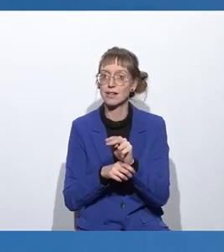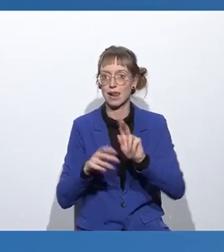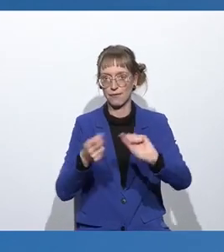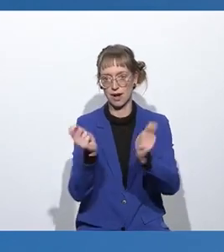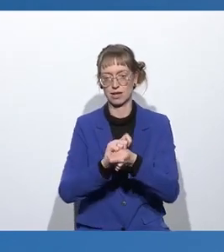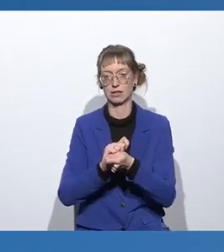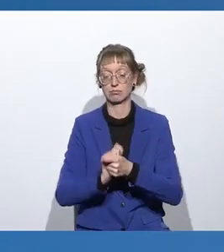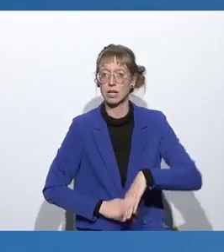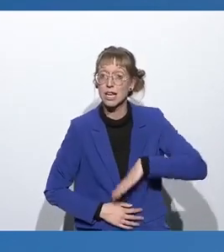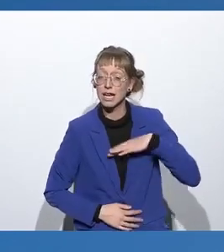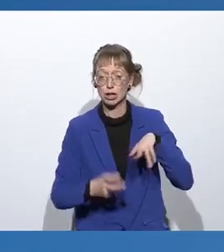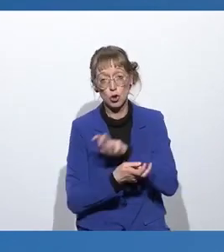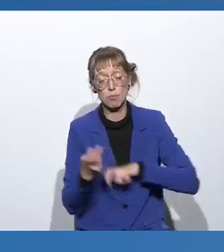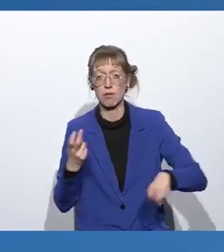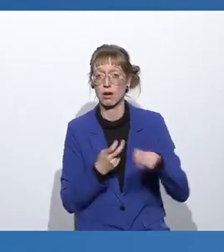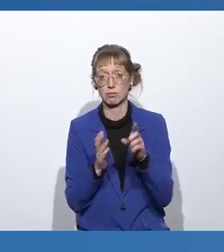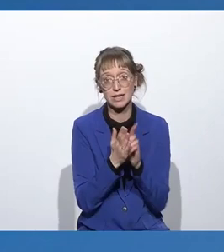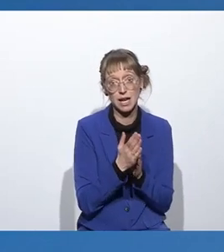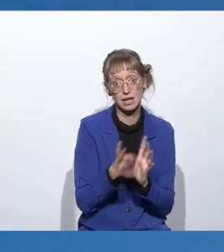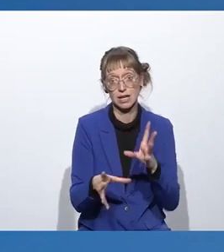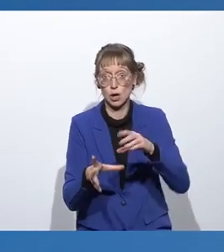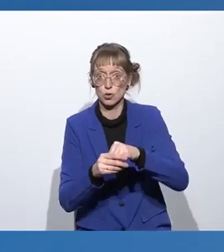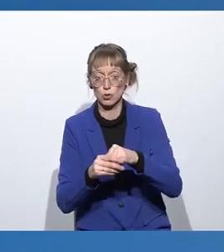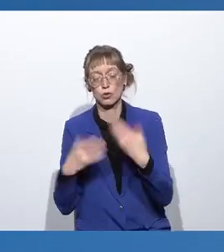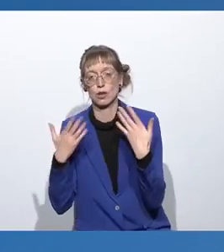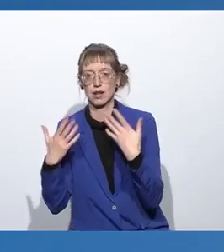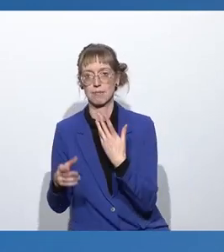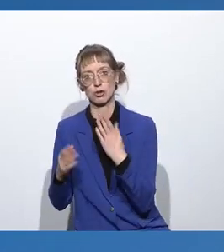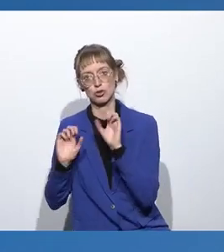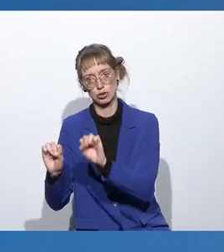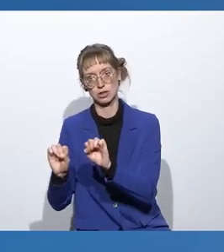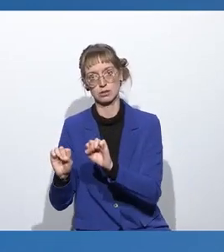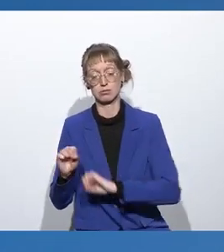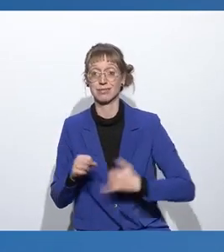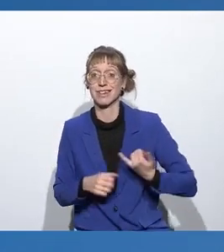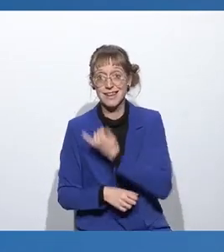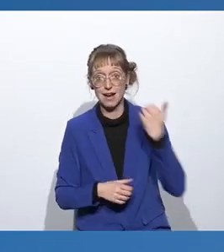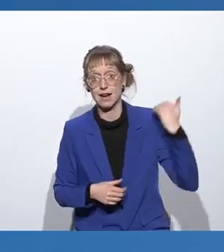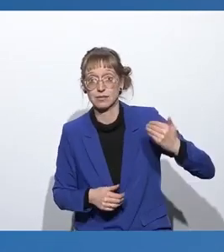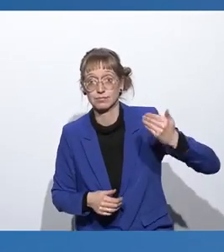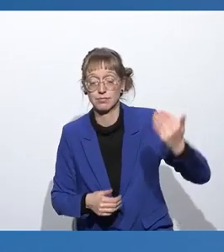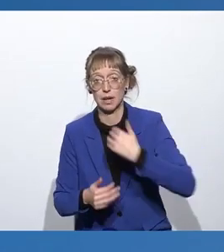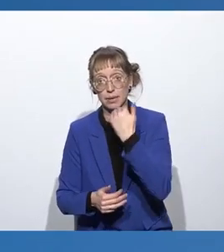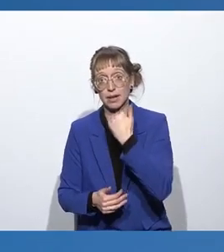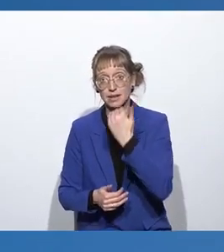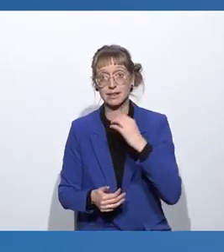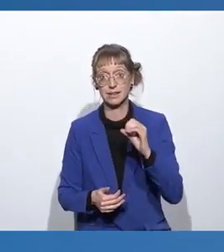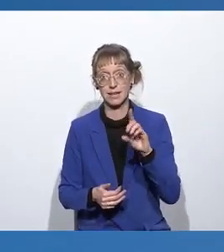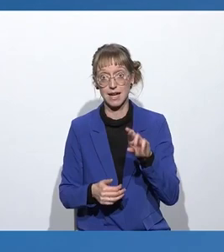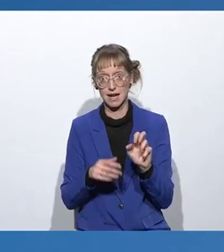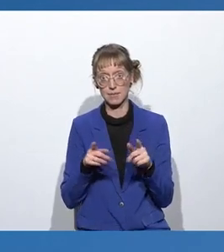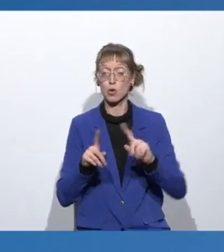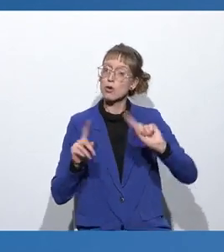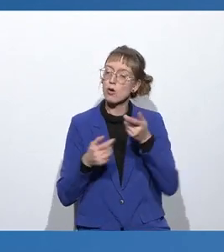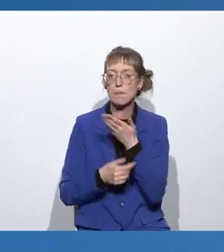Ethischer Umgang mit Daten, Inklusion, Klimaschutz. In jährlichen CDR-Berichten informieren sie über ihr Engagement und Best